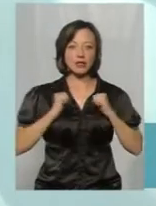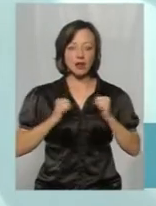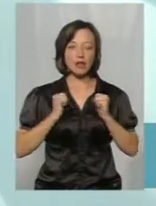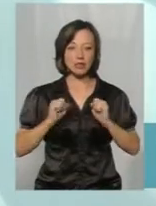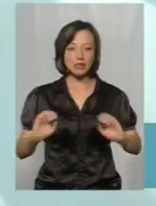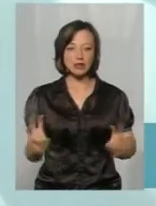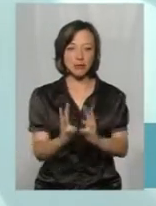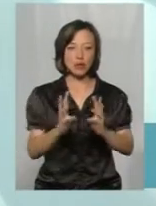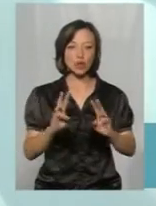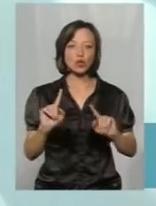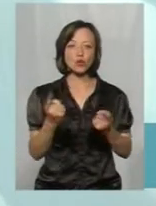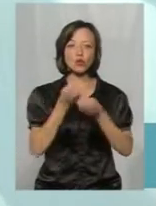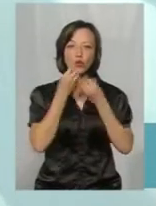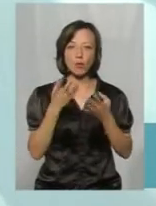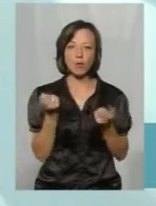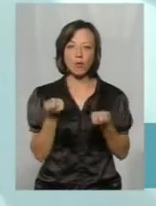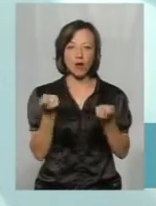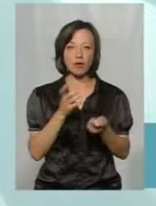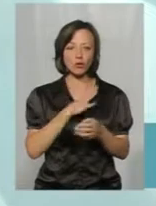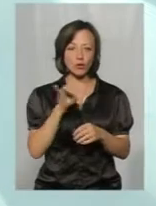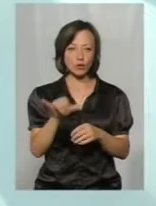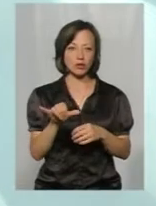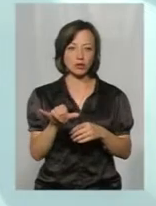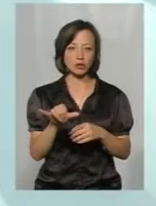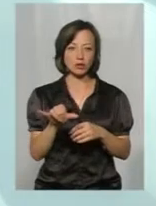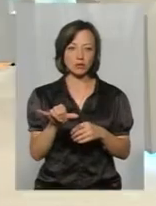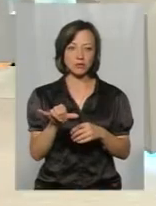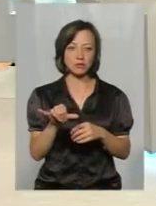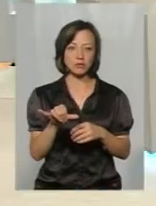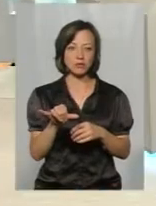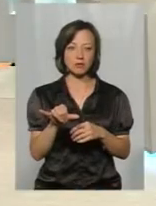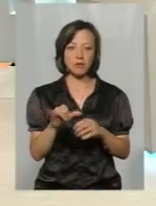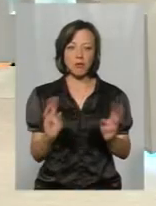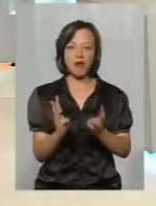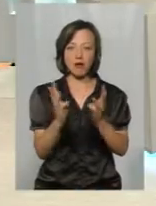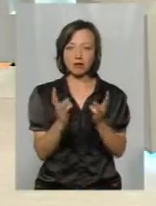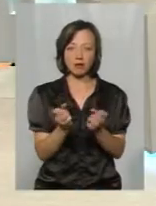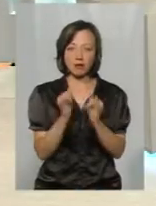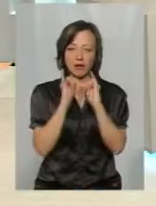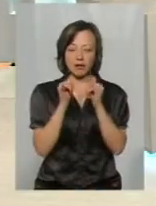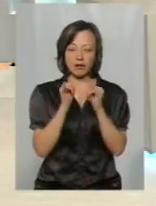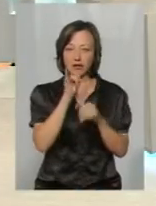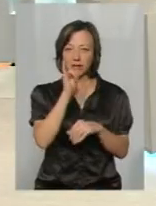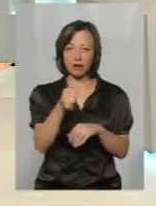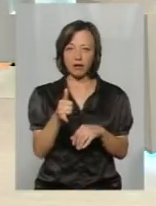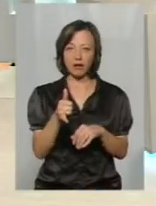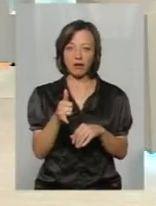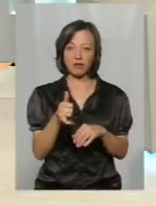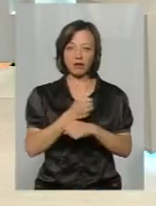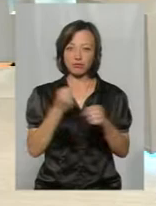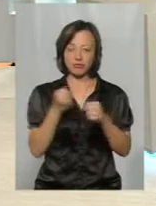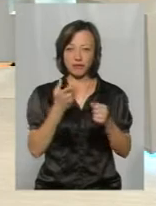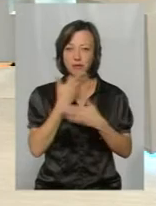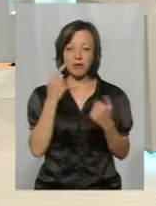запалити. Дуже добре, що мало було в них, маленьке було багаття і не дало температури, і вона не